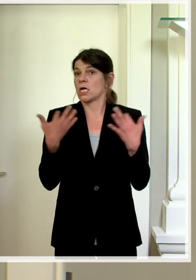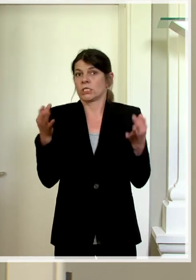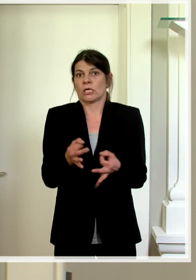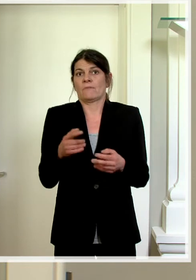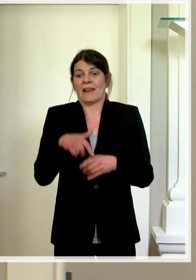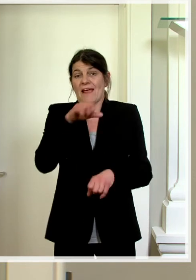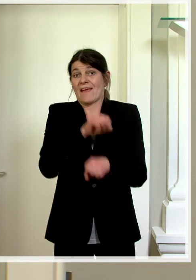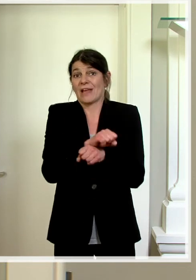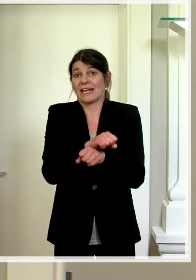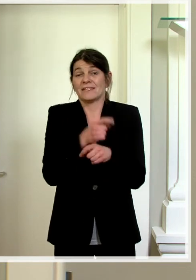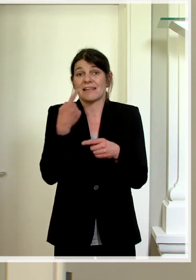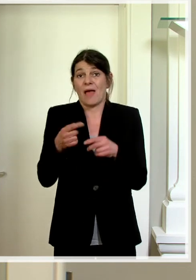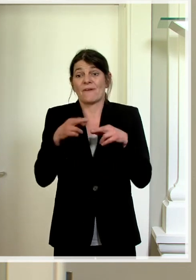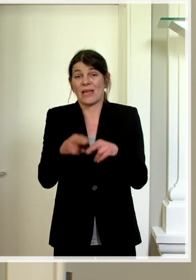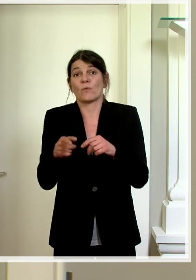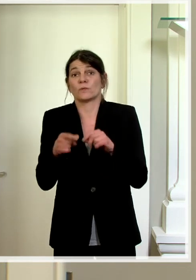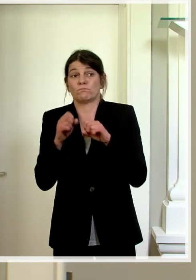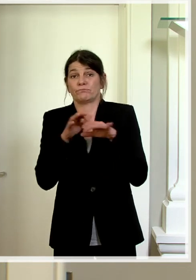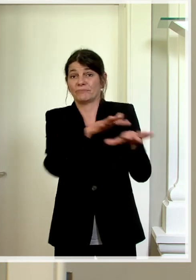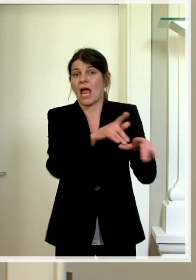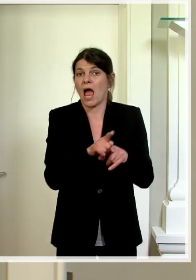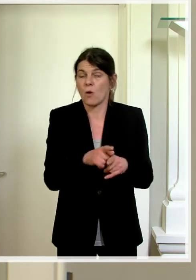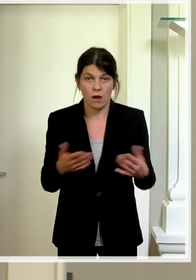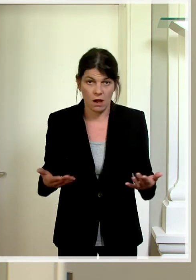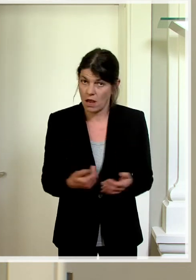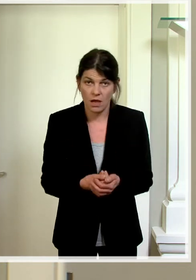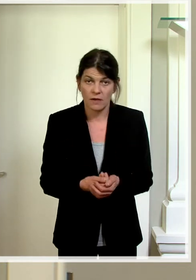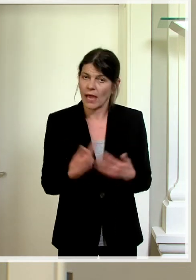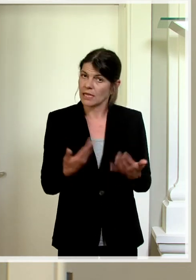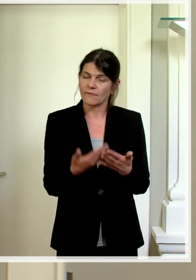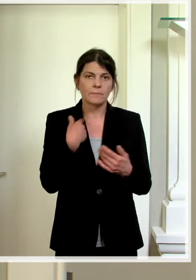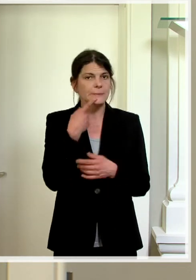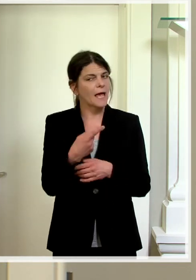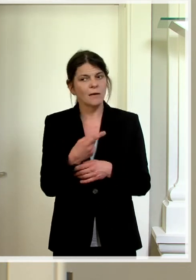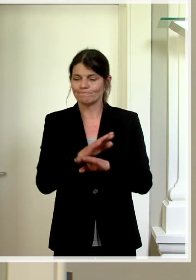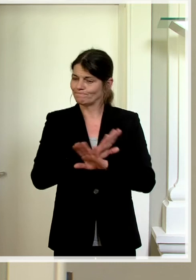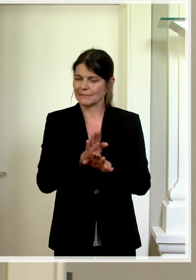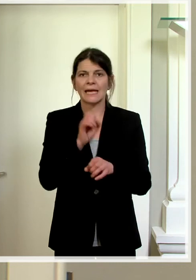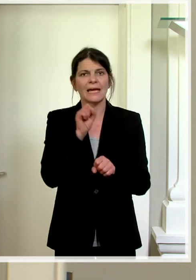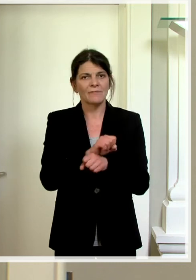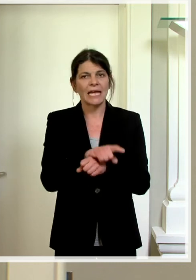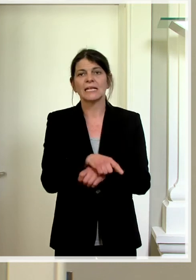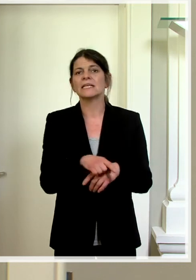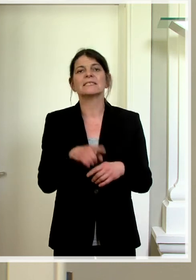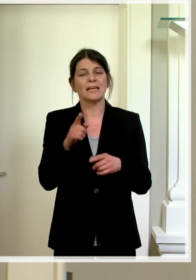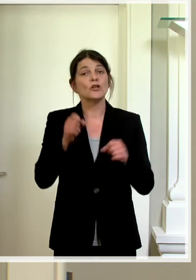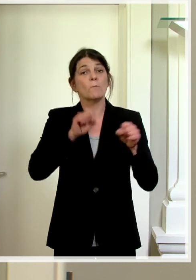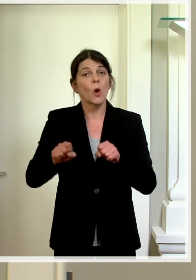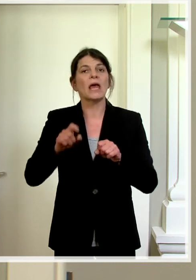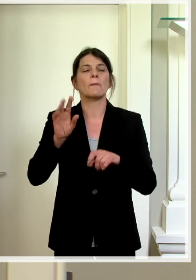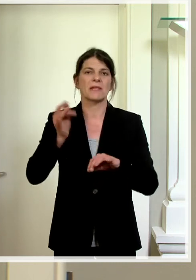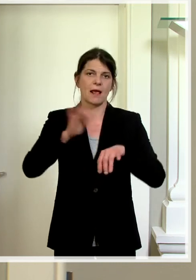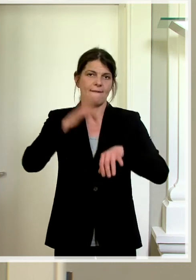das Virus ins Gefängnis reinkommen würde. Und da haben wir wirklich gesagt, weiterhin sind Besuche möglich, aber im Glasscheibenhaus.